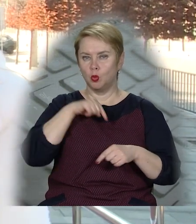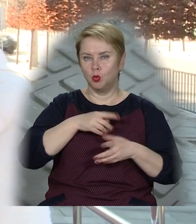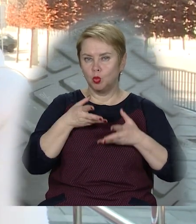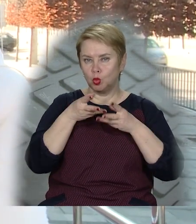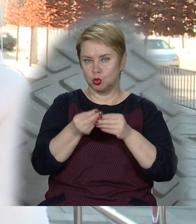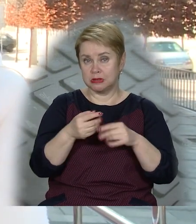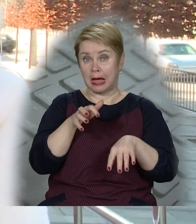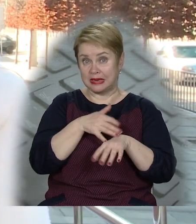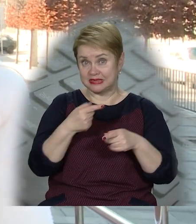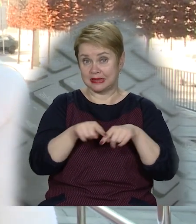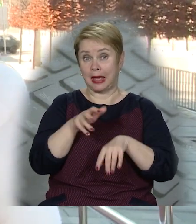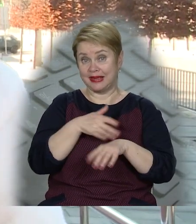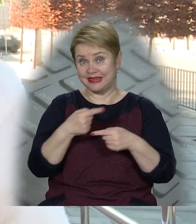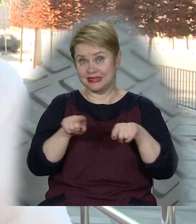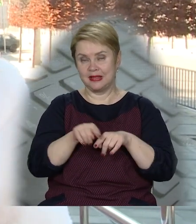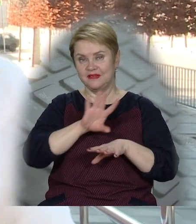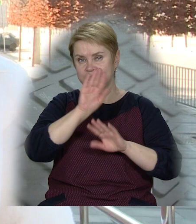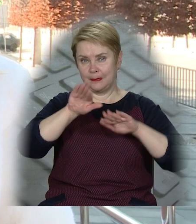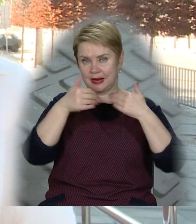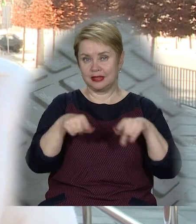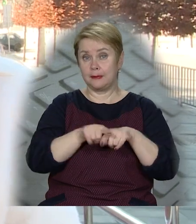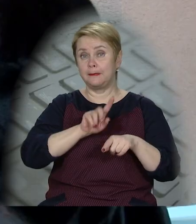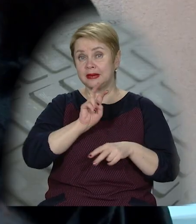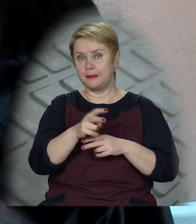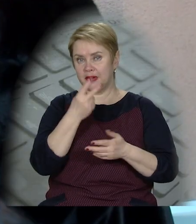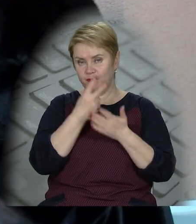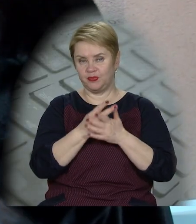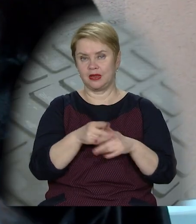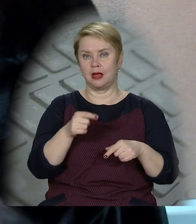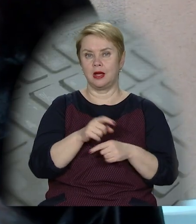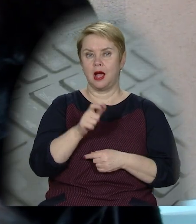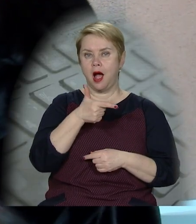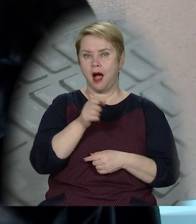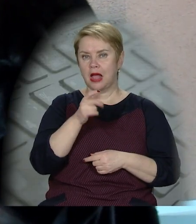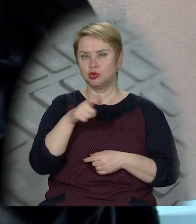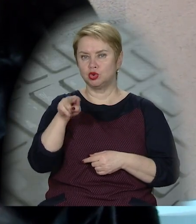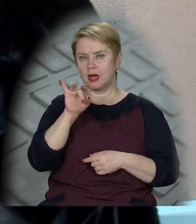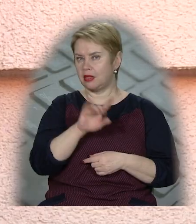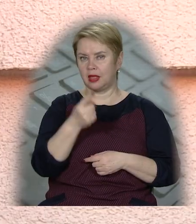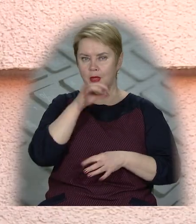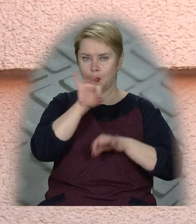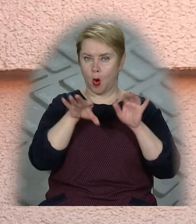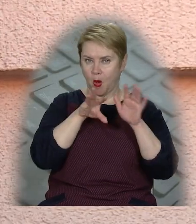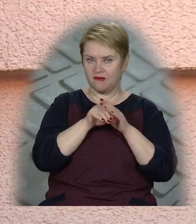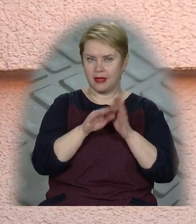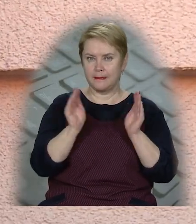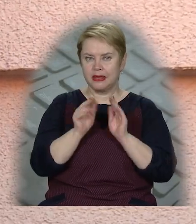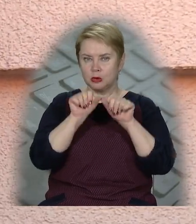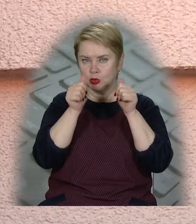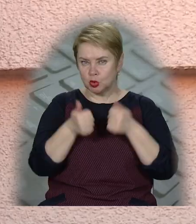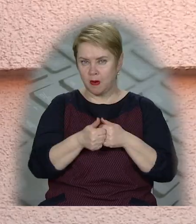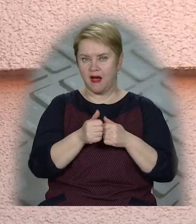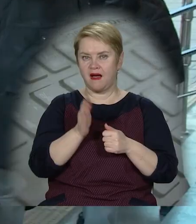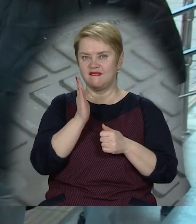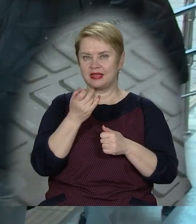Ну, а кицька в нього така ж кицька. І я всім пропоную прийти та подивитися. Гарнік Хачатарян втілив у життя не один проєкт. Міні-скульптура муза